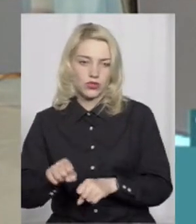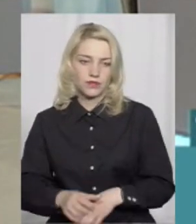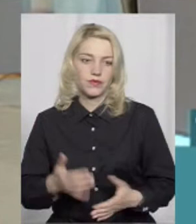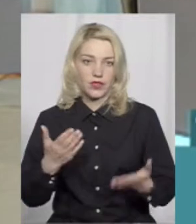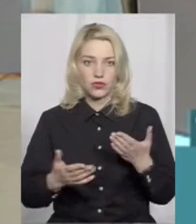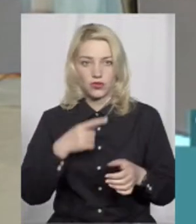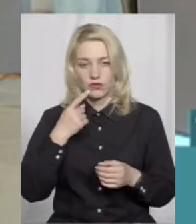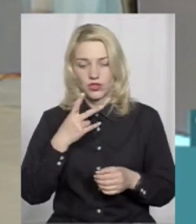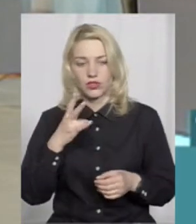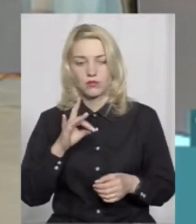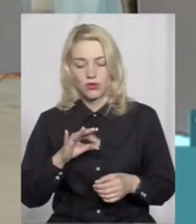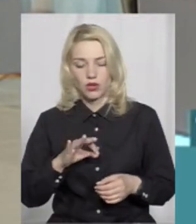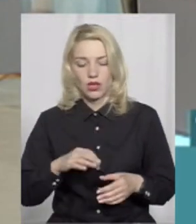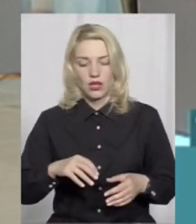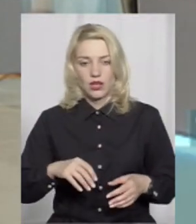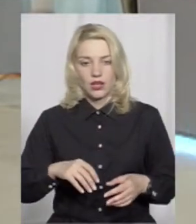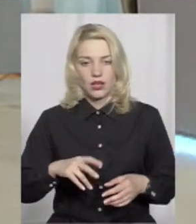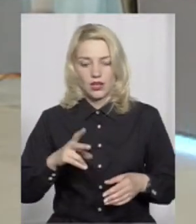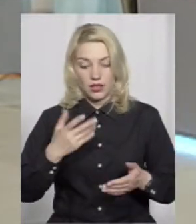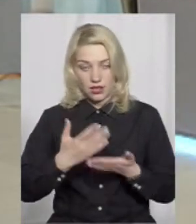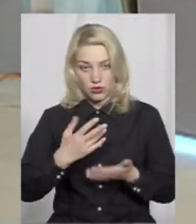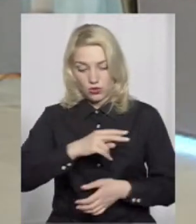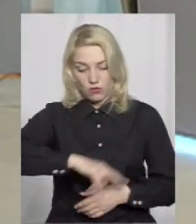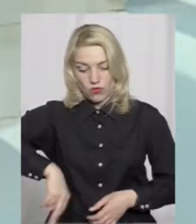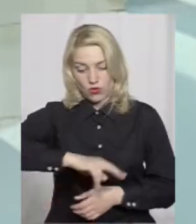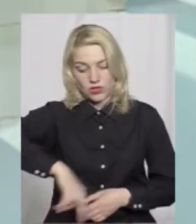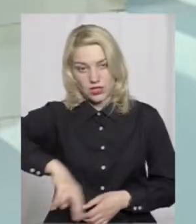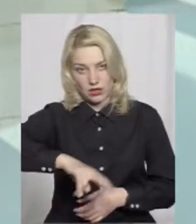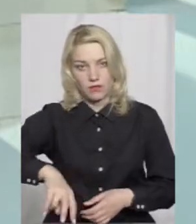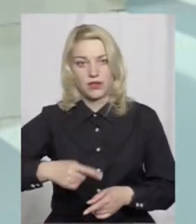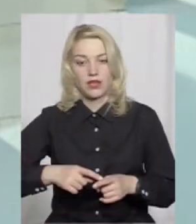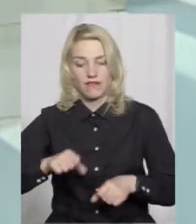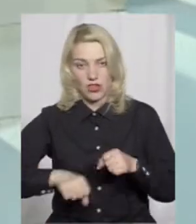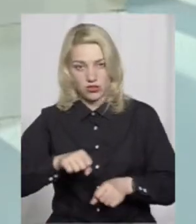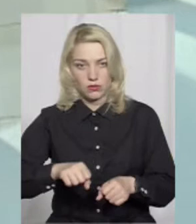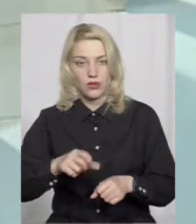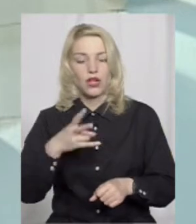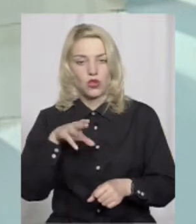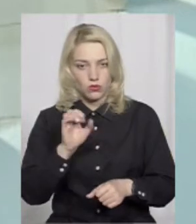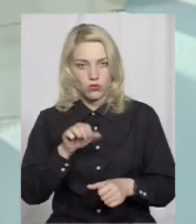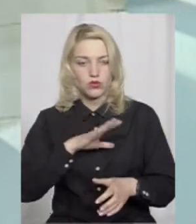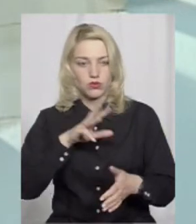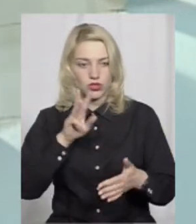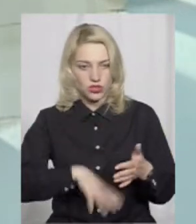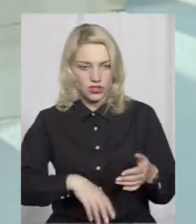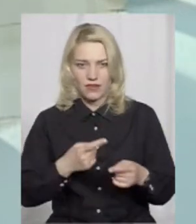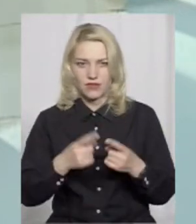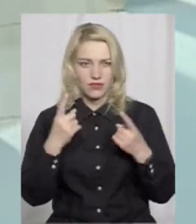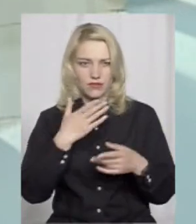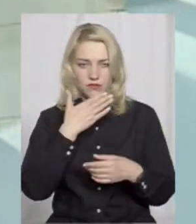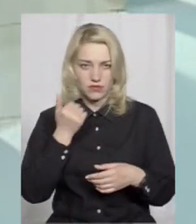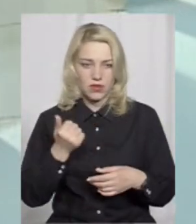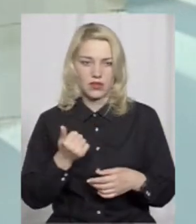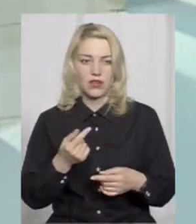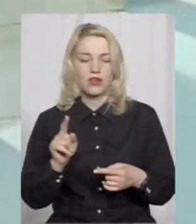якщо ми беремо рух по пішохідній зоні, там може бути штраф. Так само, за переїзд є штрафи, але вони незначні. Тобто, те, що ми